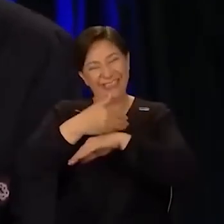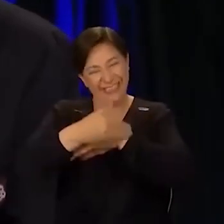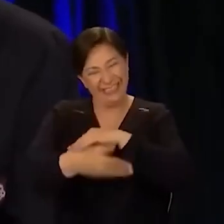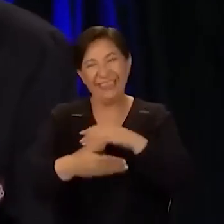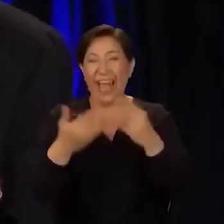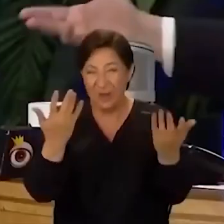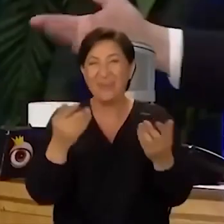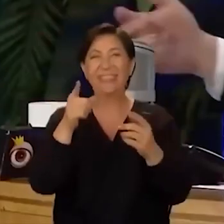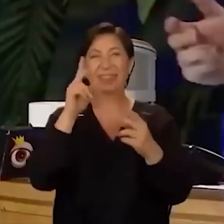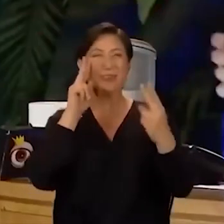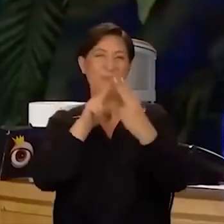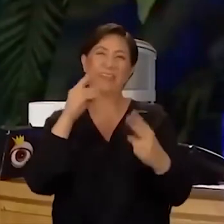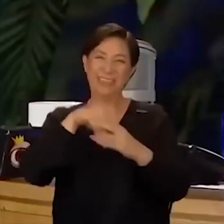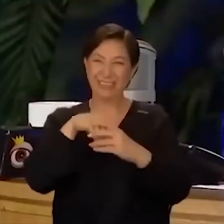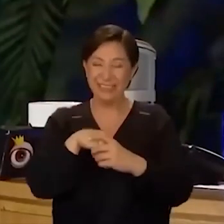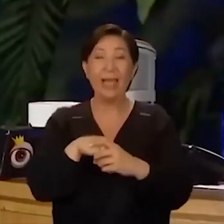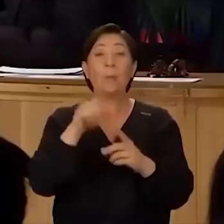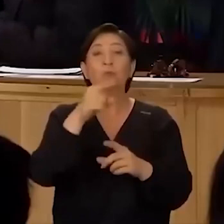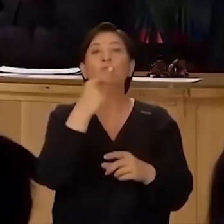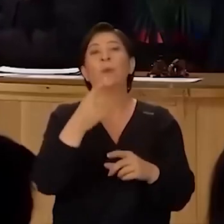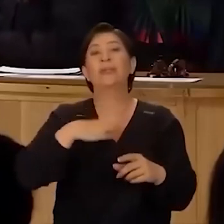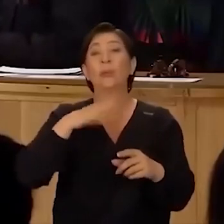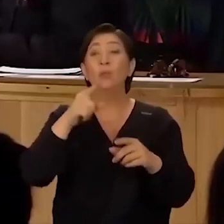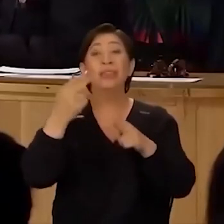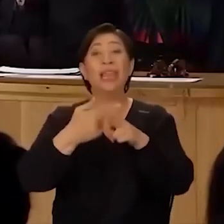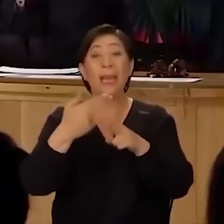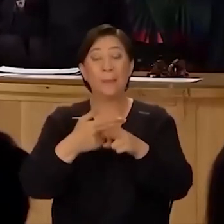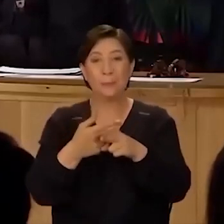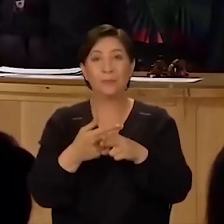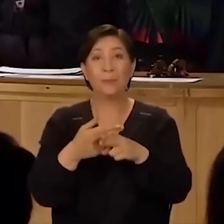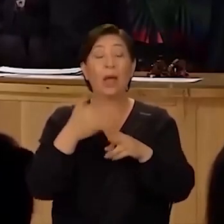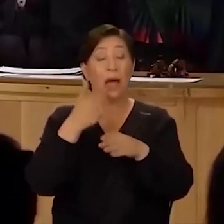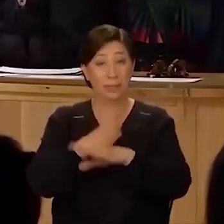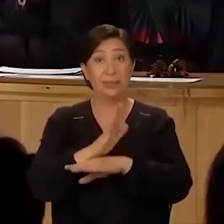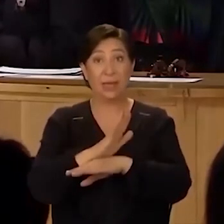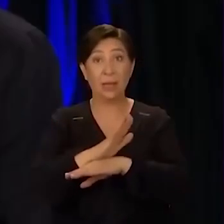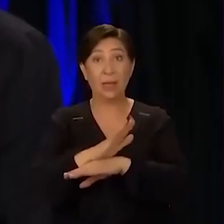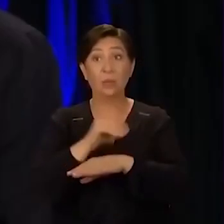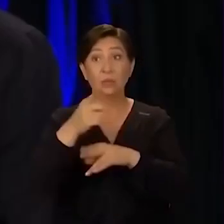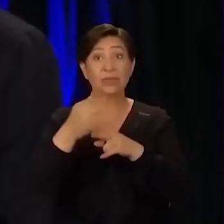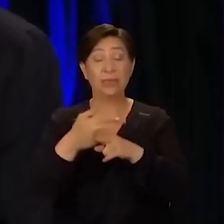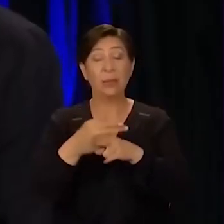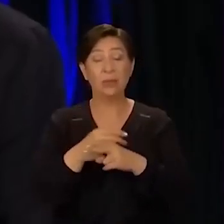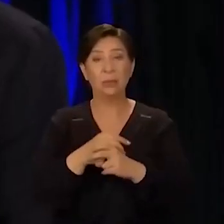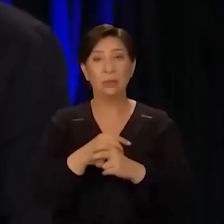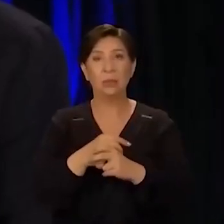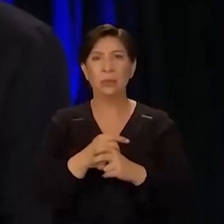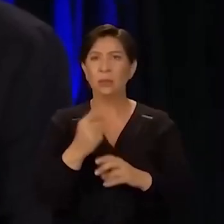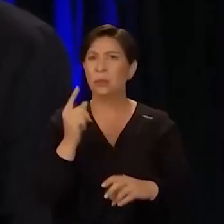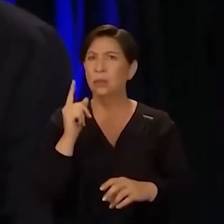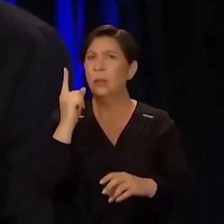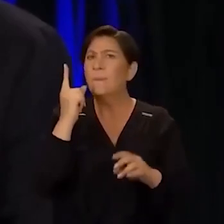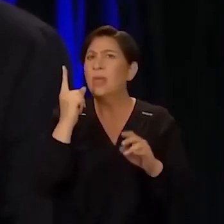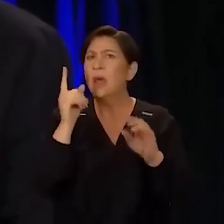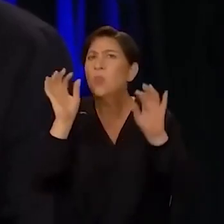Ama şunu söylemek istiyorum ki yani bu deneyim, bu deneyimi aslında bu deneyimi bir kere